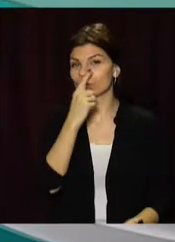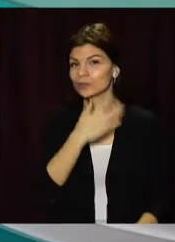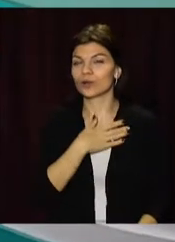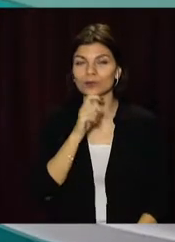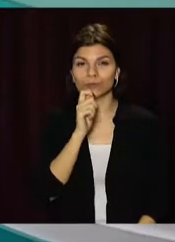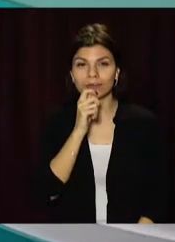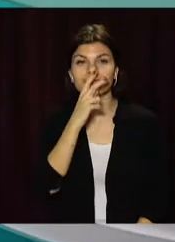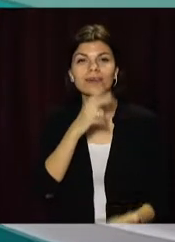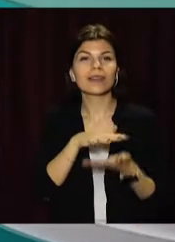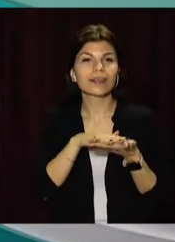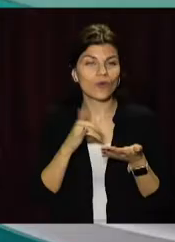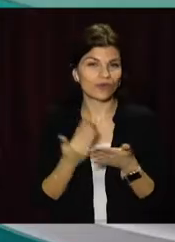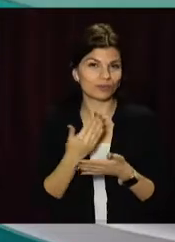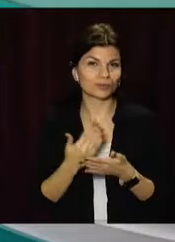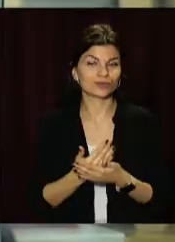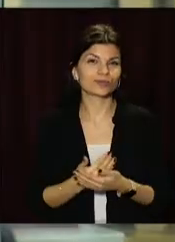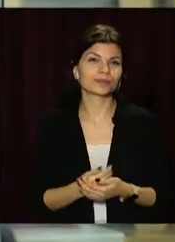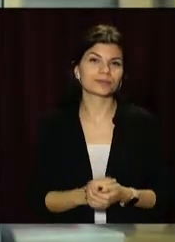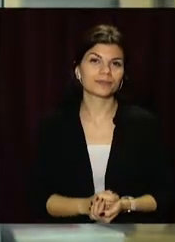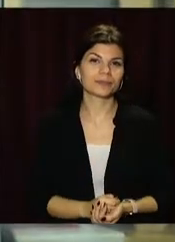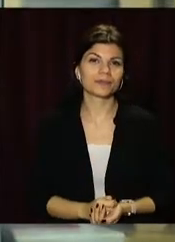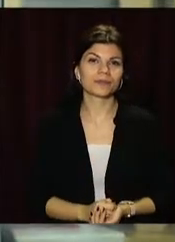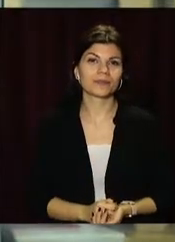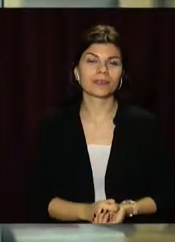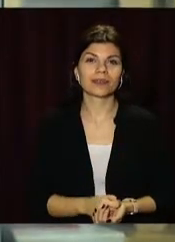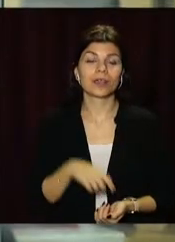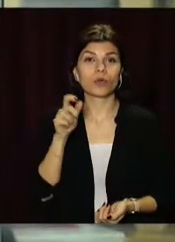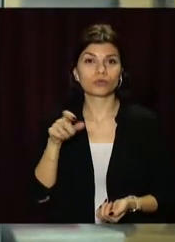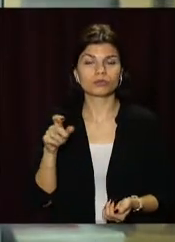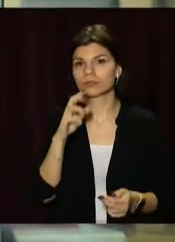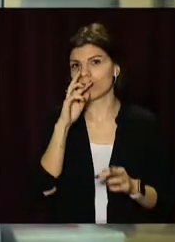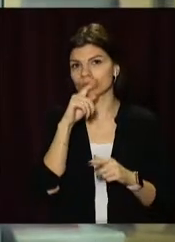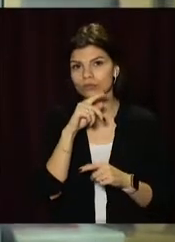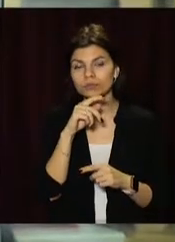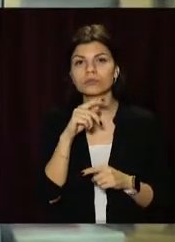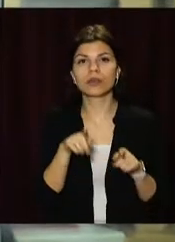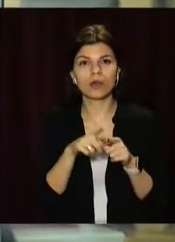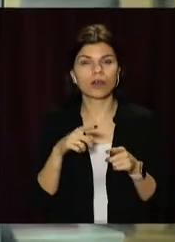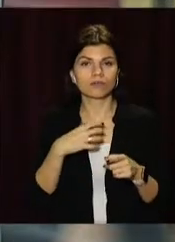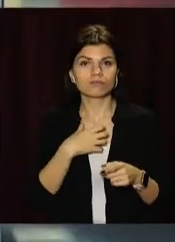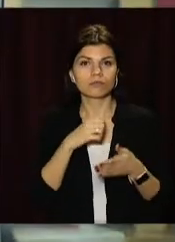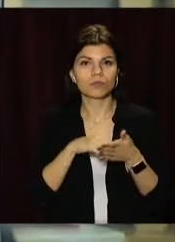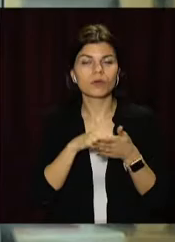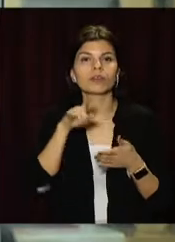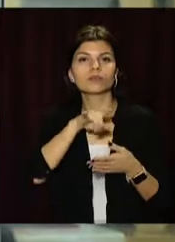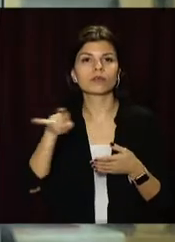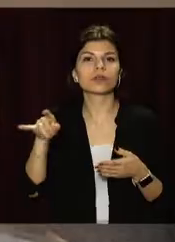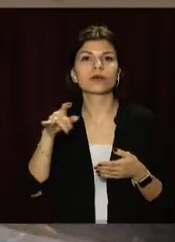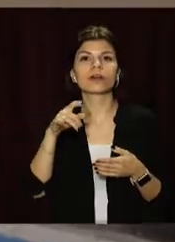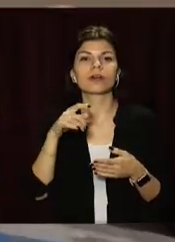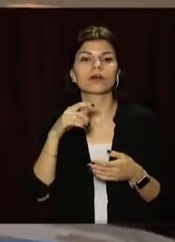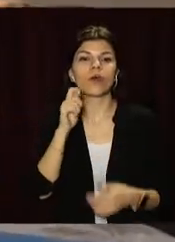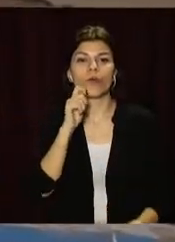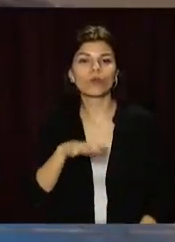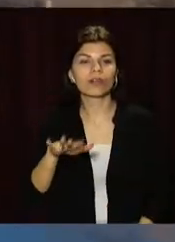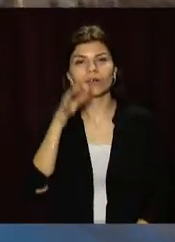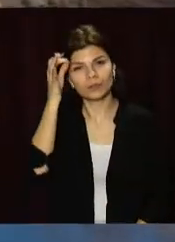журналістів дивіться далі у випуску. Людська помилка – це основна причина катастрофи літака міжнародних авіаліній